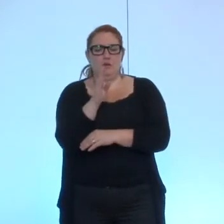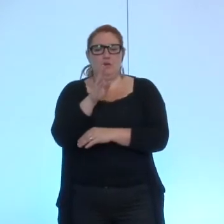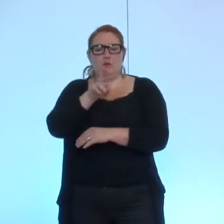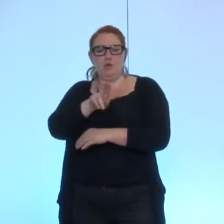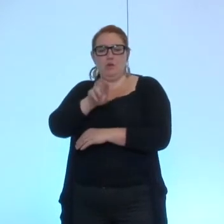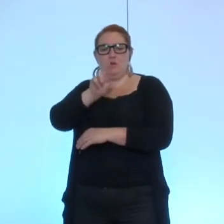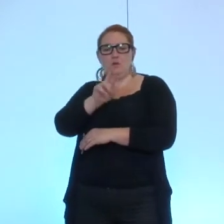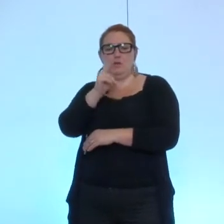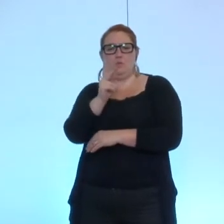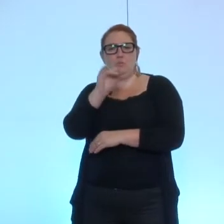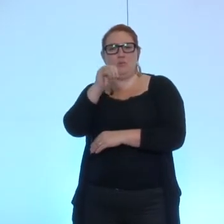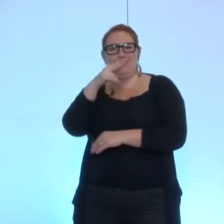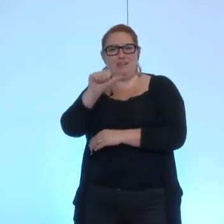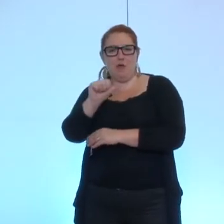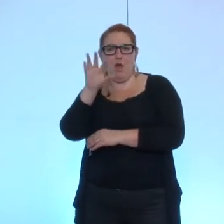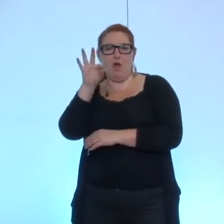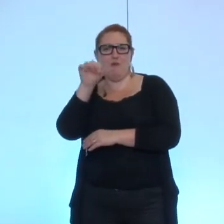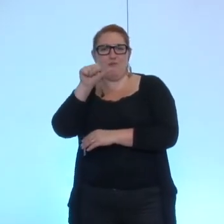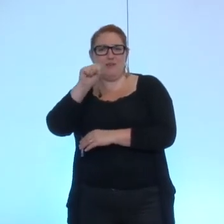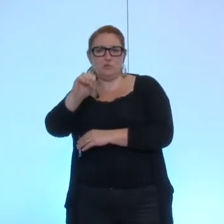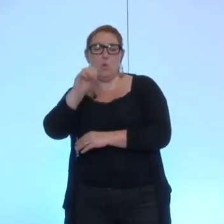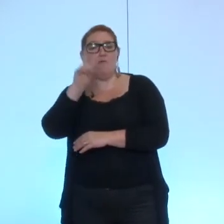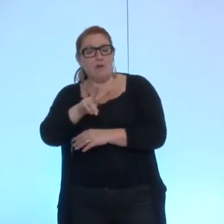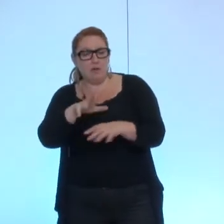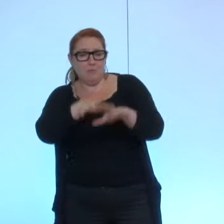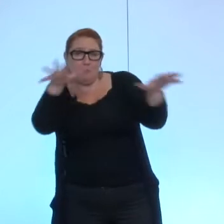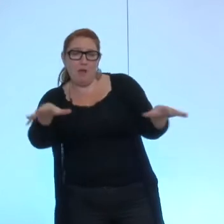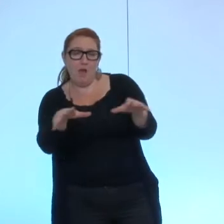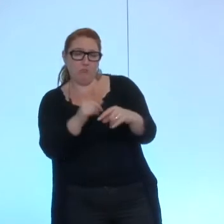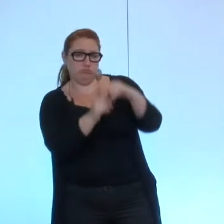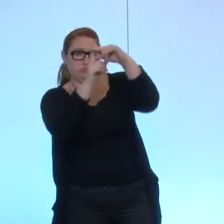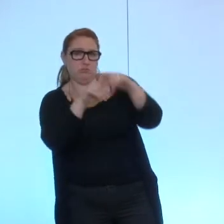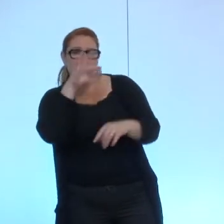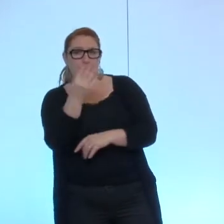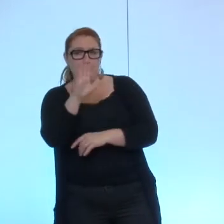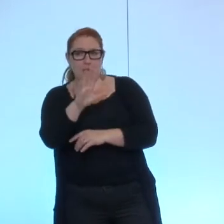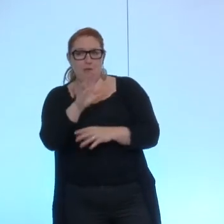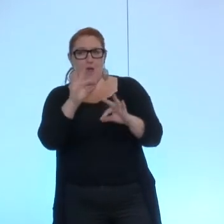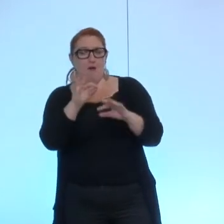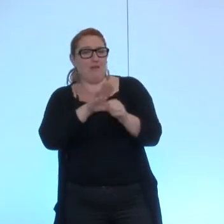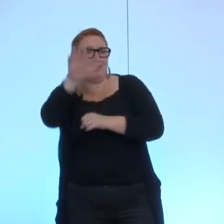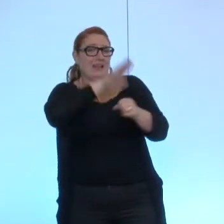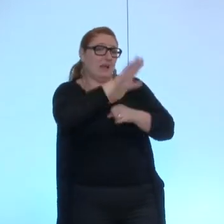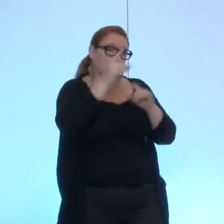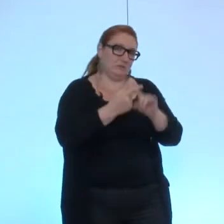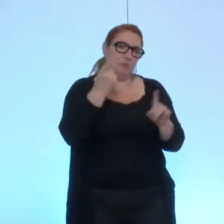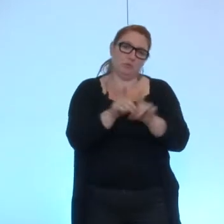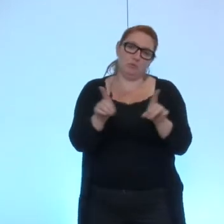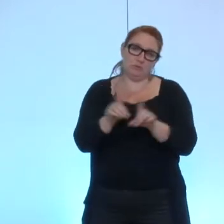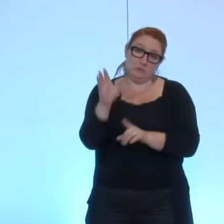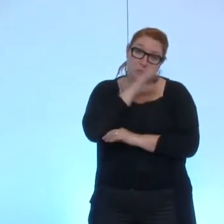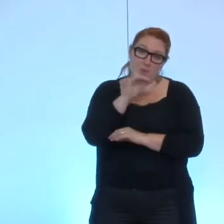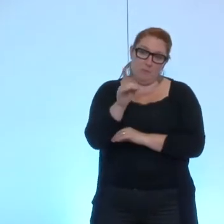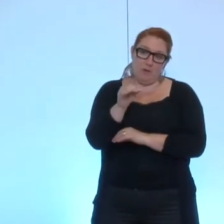ils font sans doute un certain nombre de choses bien mais il est intéressant aussi de se préoccuper dans le cadre de vos délégations d'aller à la